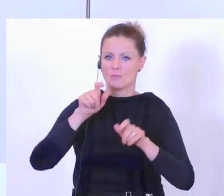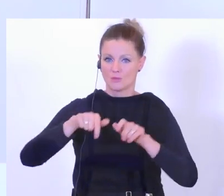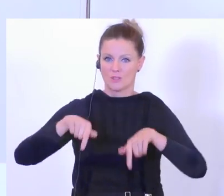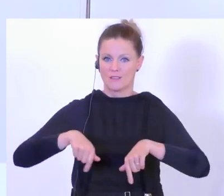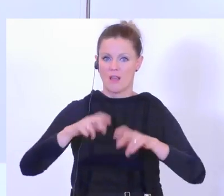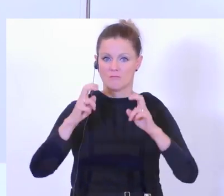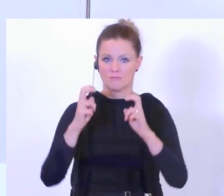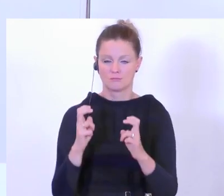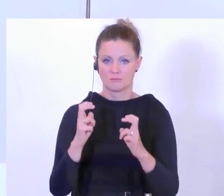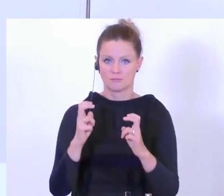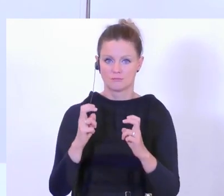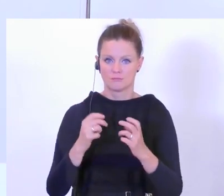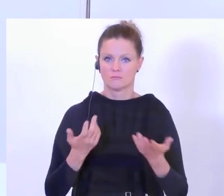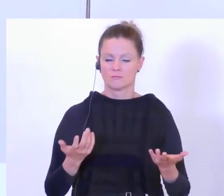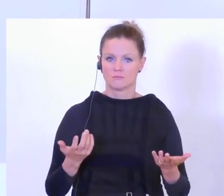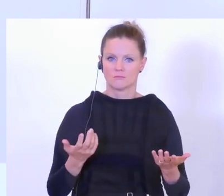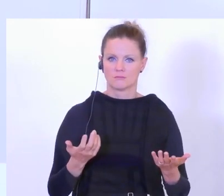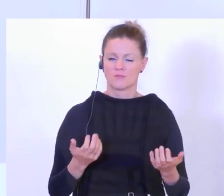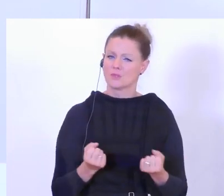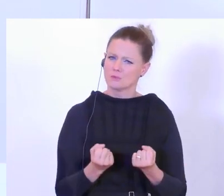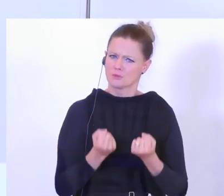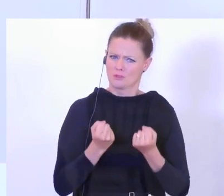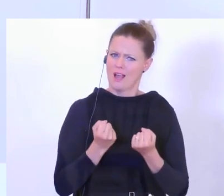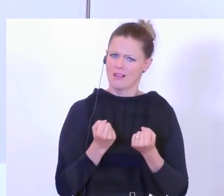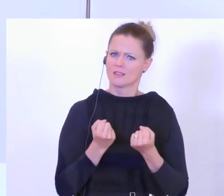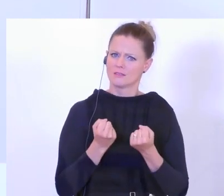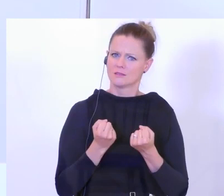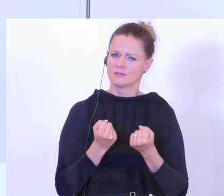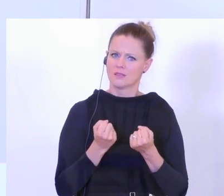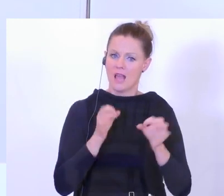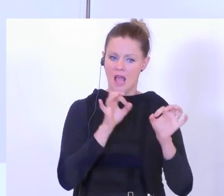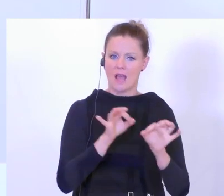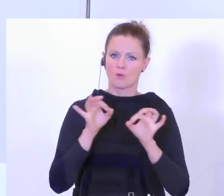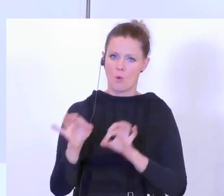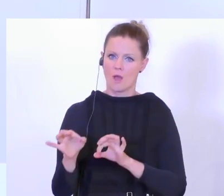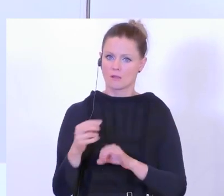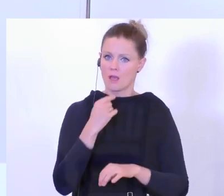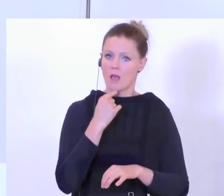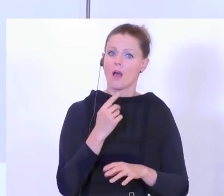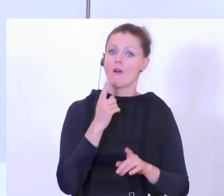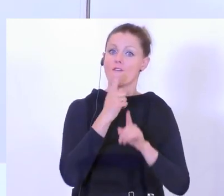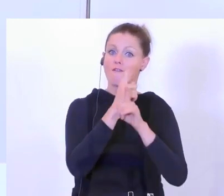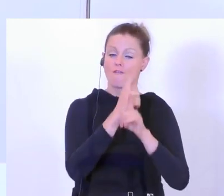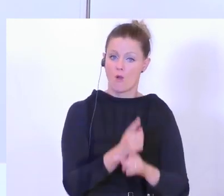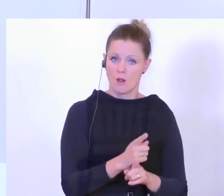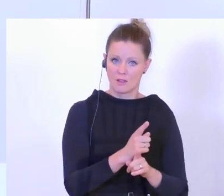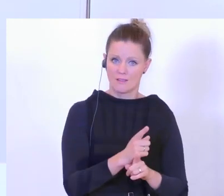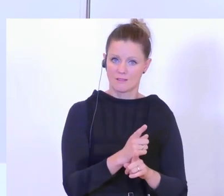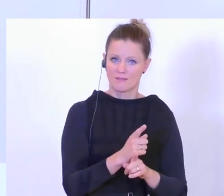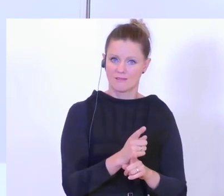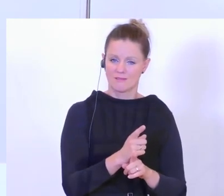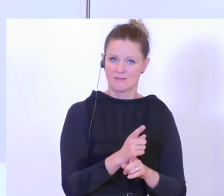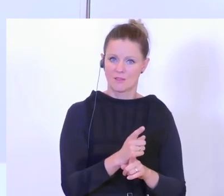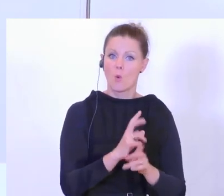unglaublich stark die Anordnungen befolgt, ausgeführt. Und nur dem ist es zu